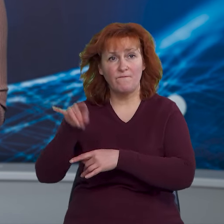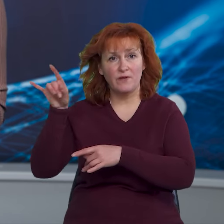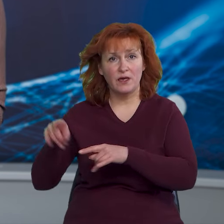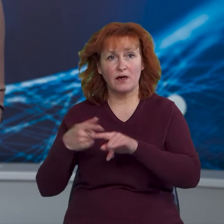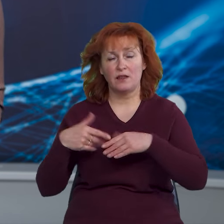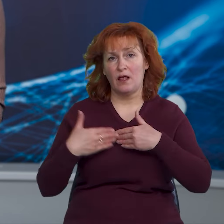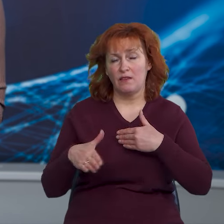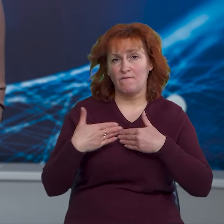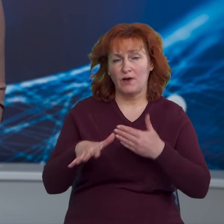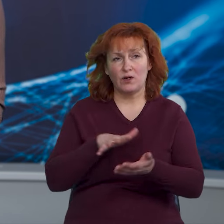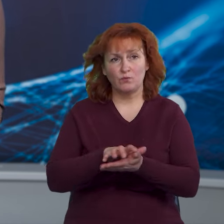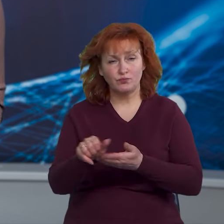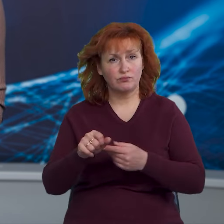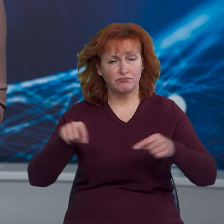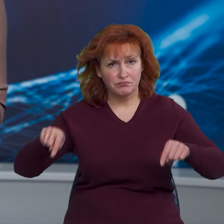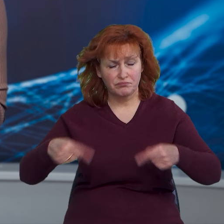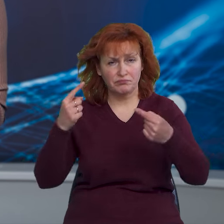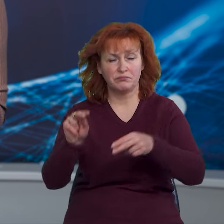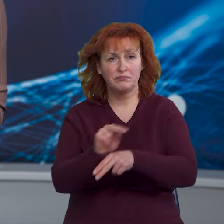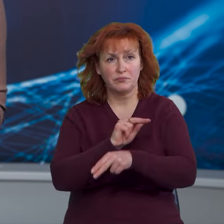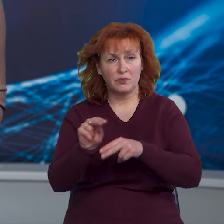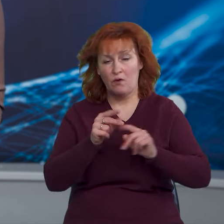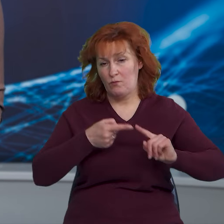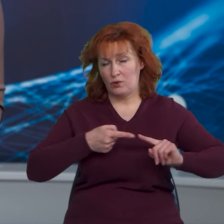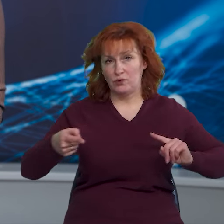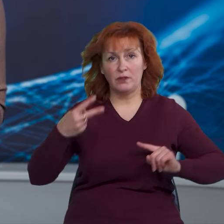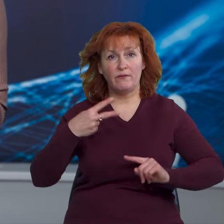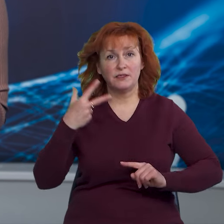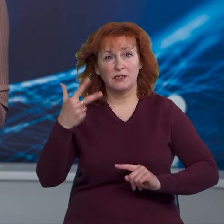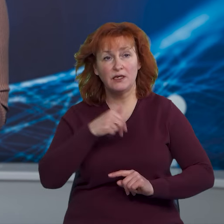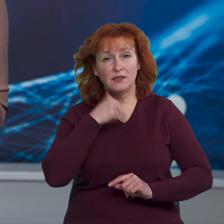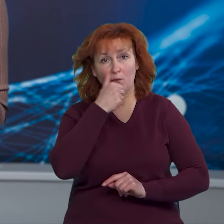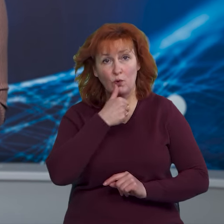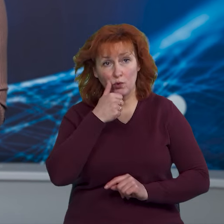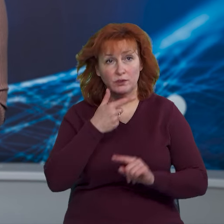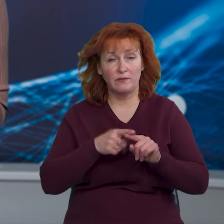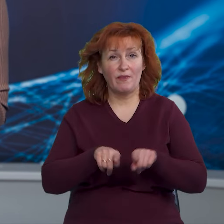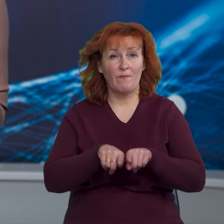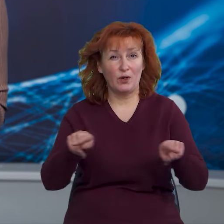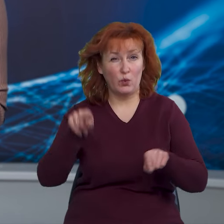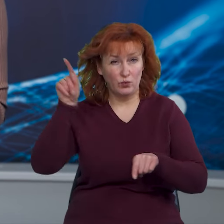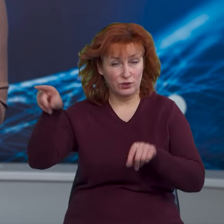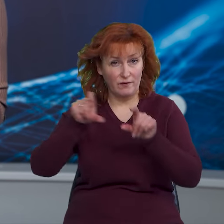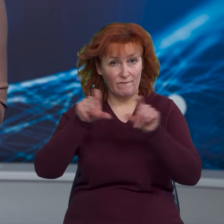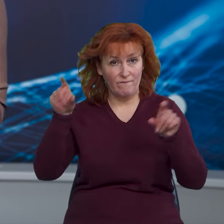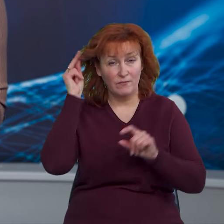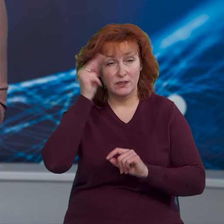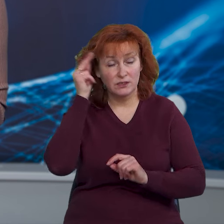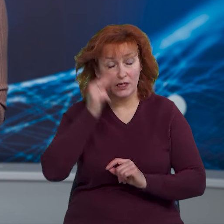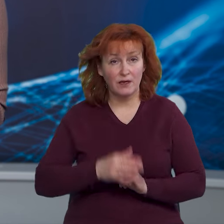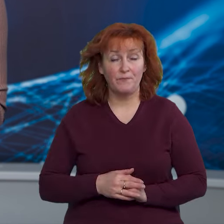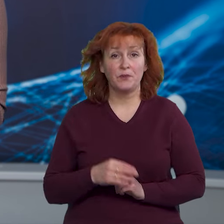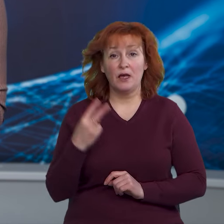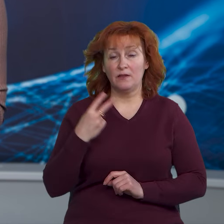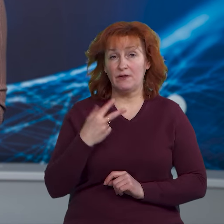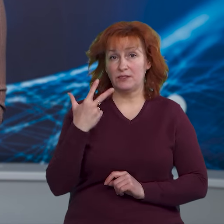внутрішніх дверей відновили впродовж 2023 року у Дорогинському ліцеї, що на Прилучині. У лютому-березні